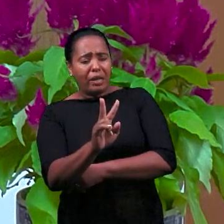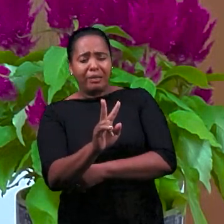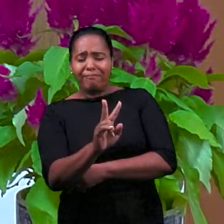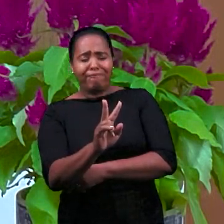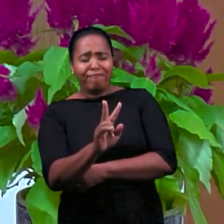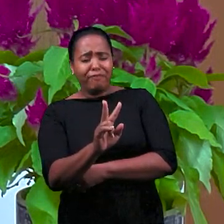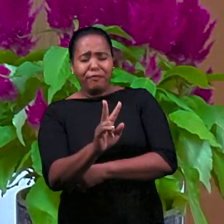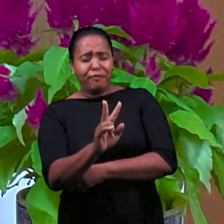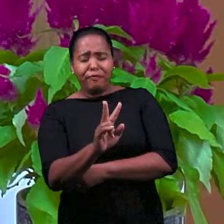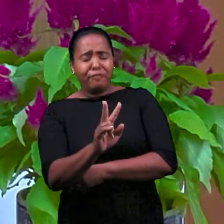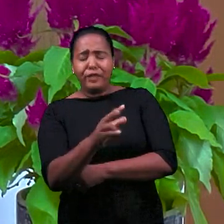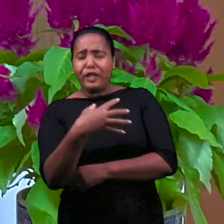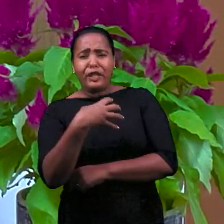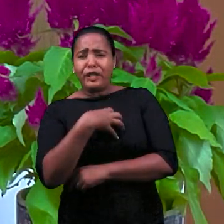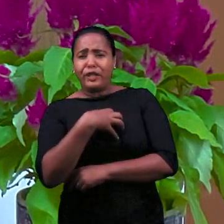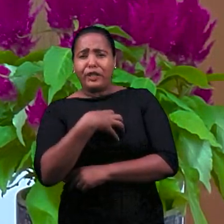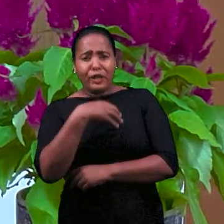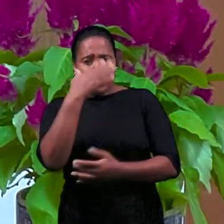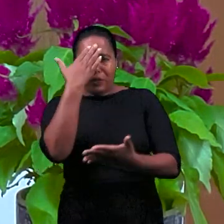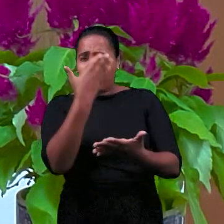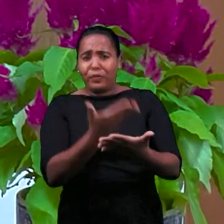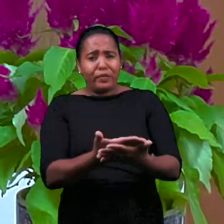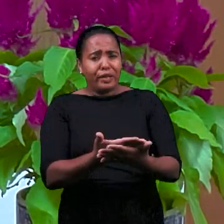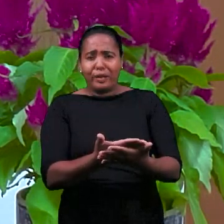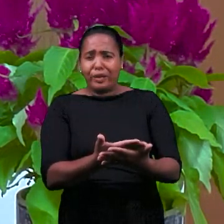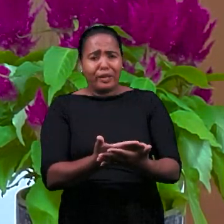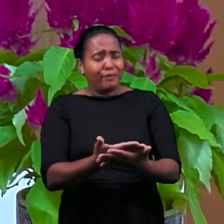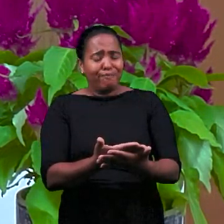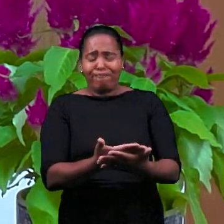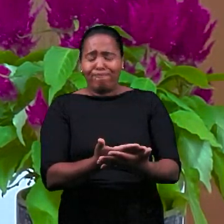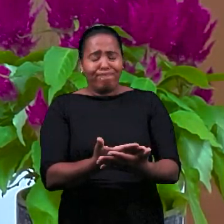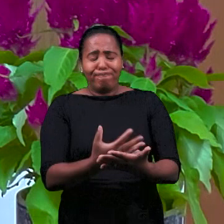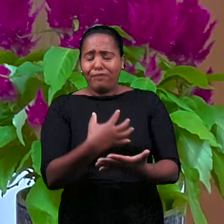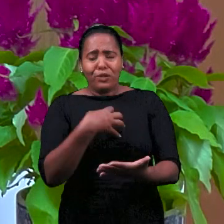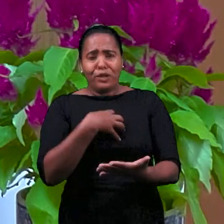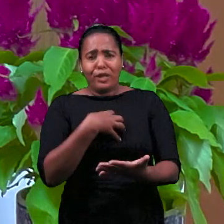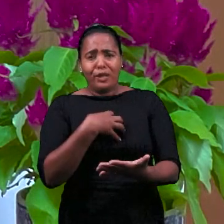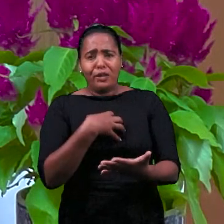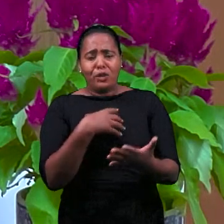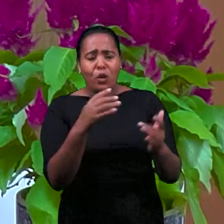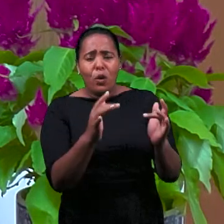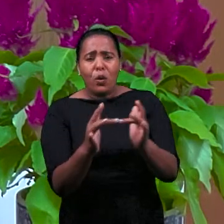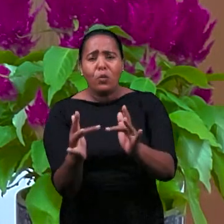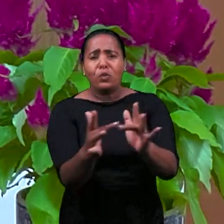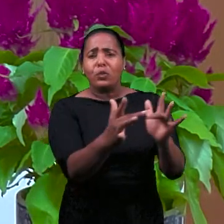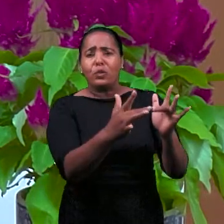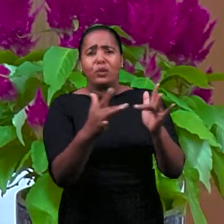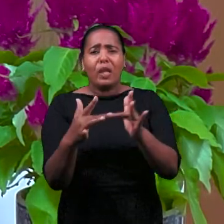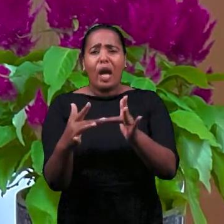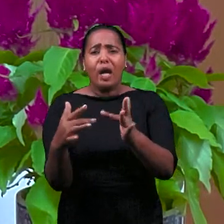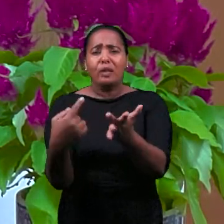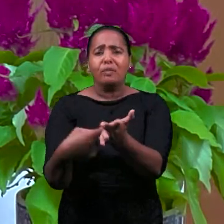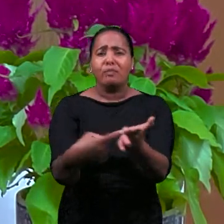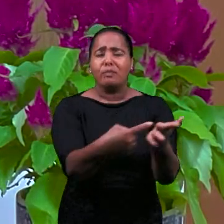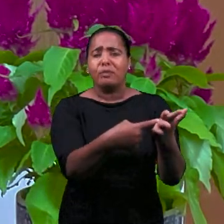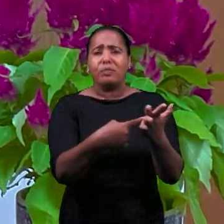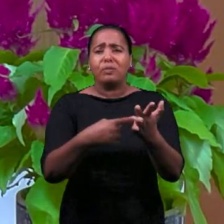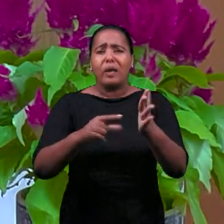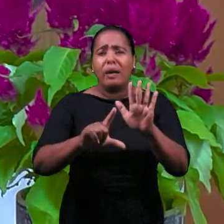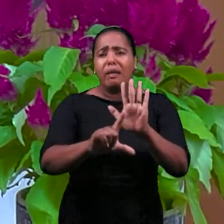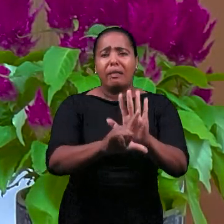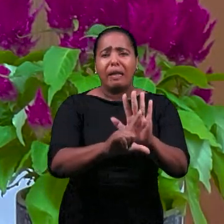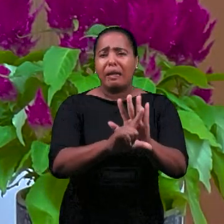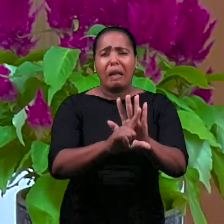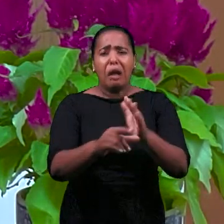никакого доверия тому, что люди говорят, то, что они утверждают, на контракты, на бизнес, на